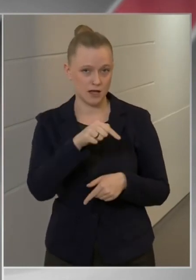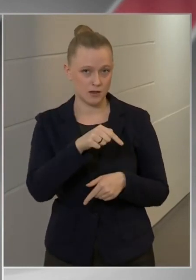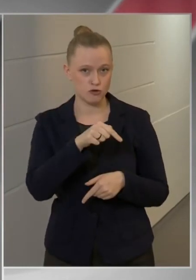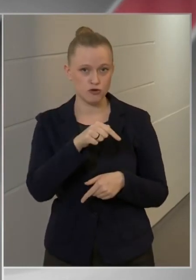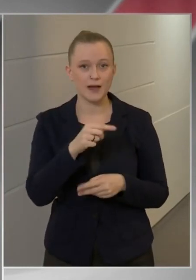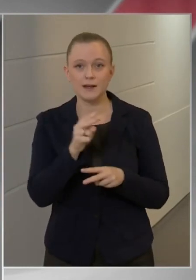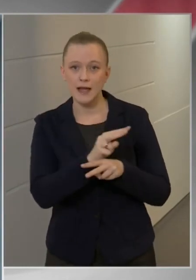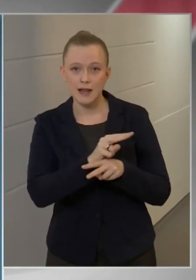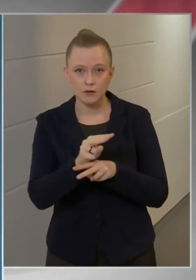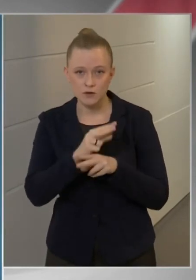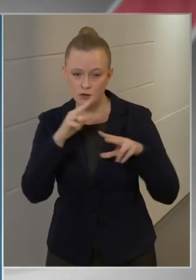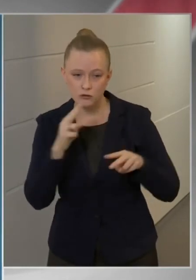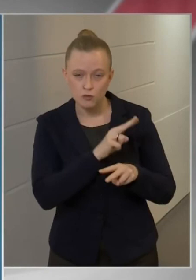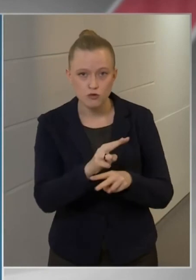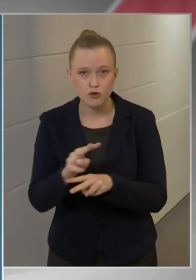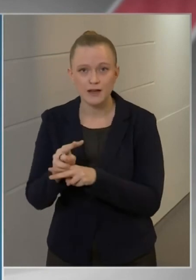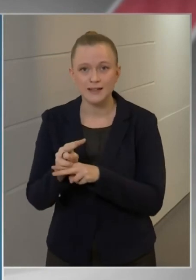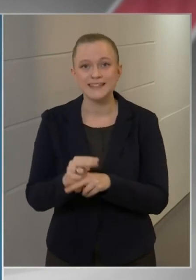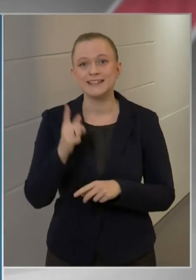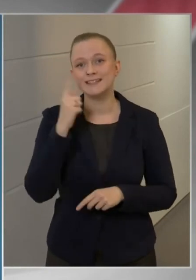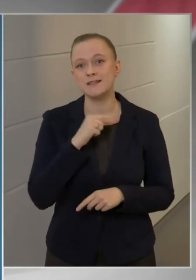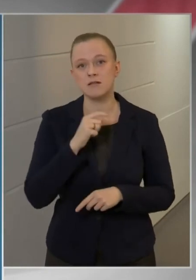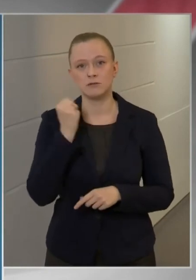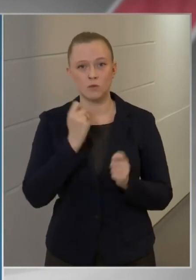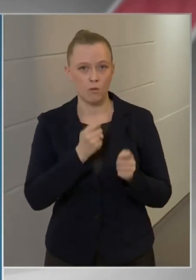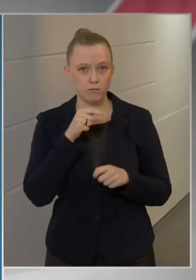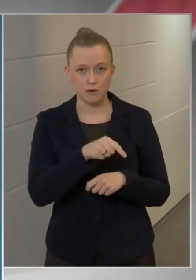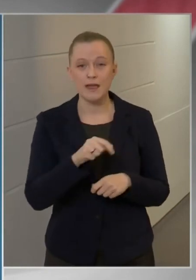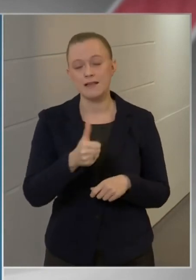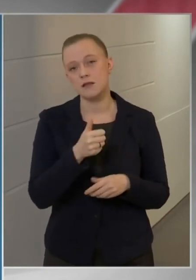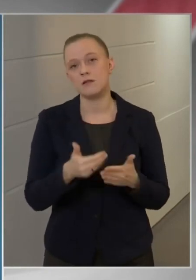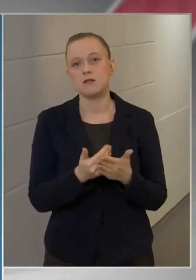szűnik meg, így az ideiglenes enyhítések mellett is ügyeljünk egymás biztonságára.